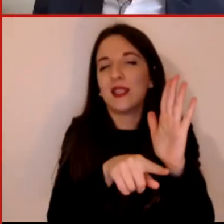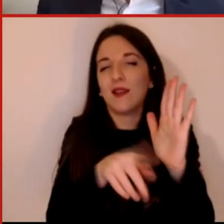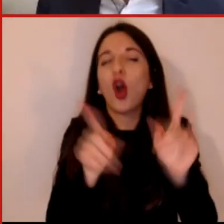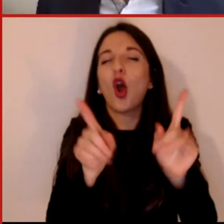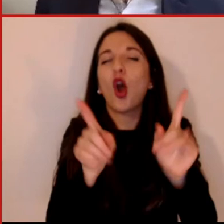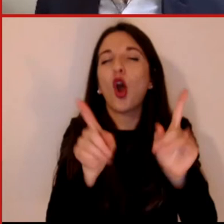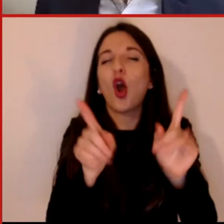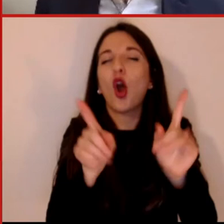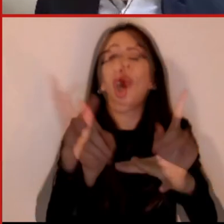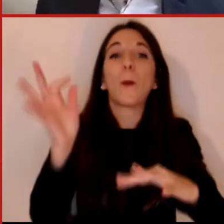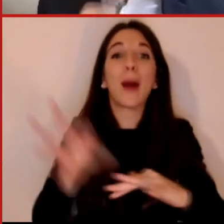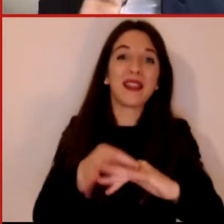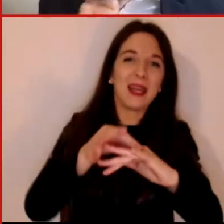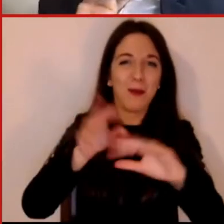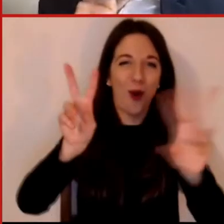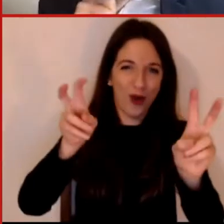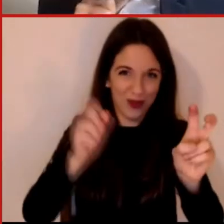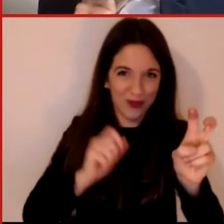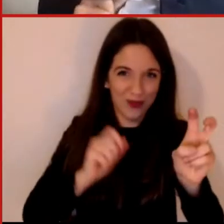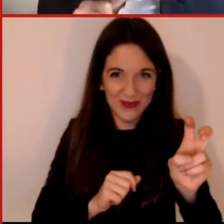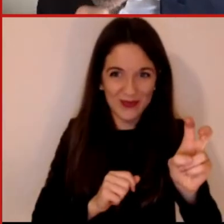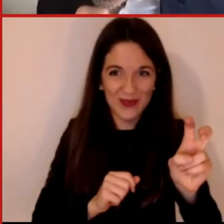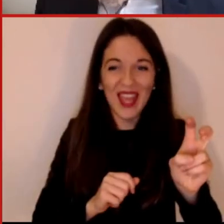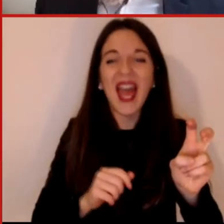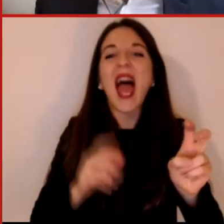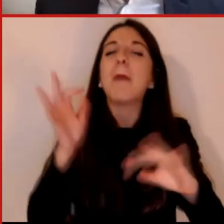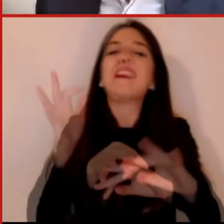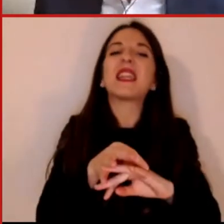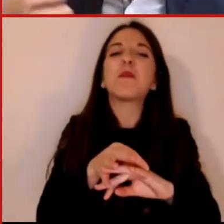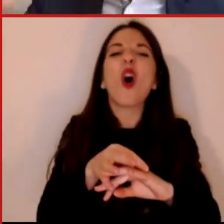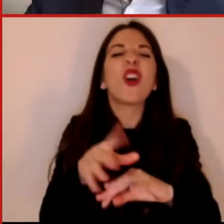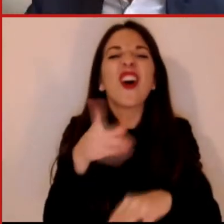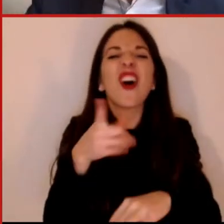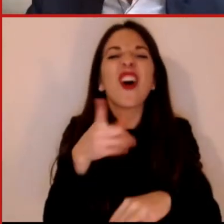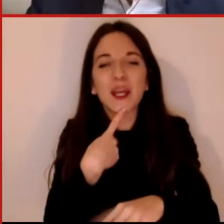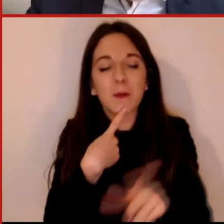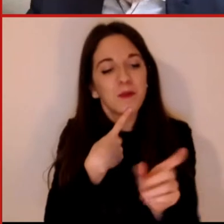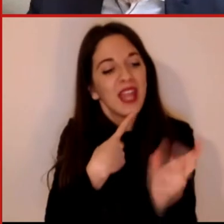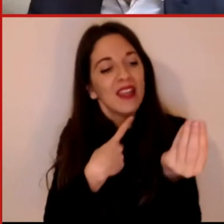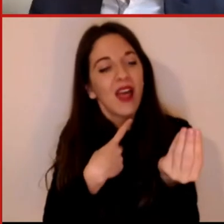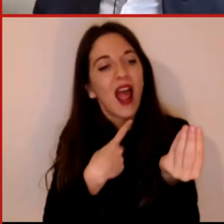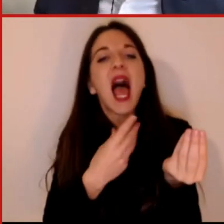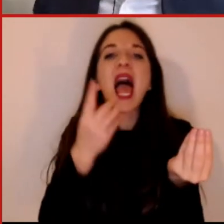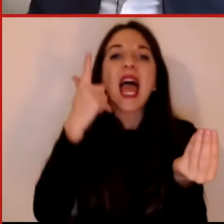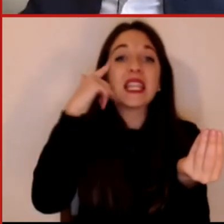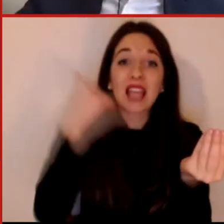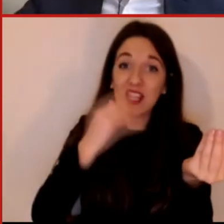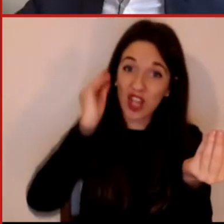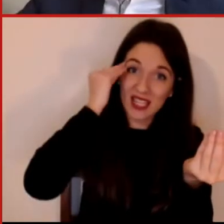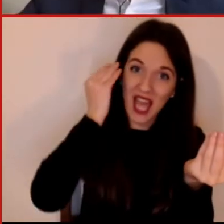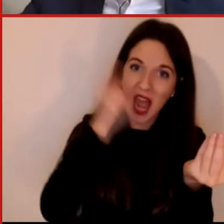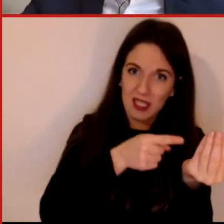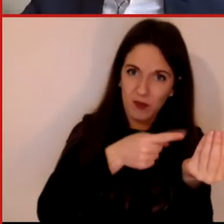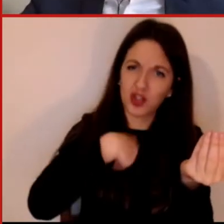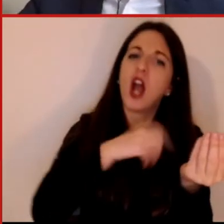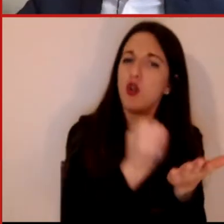diciamo l'intelligenza artificiale che noi abbiamo creato, tutto